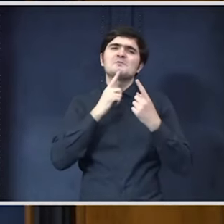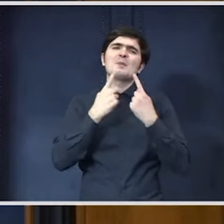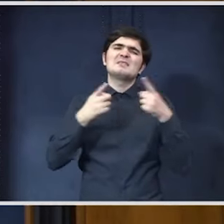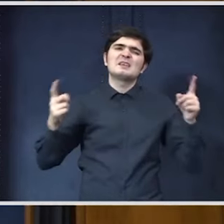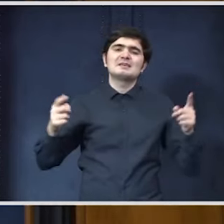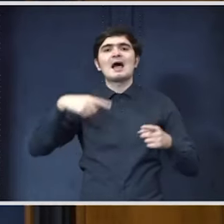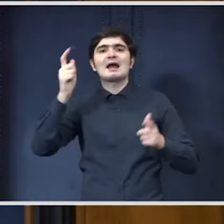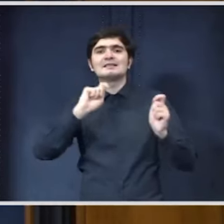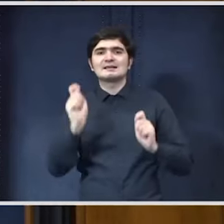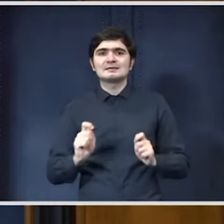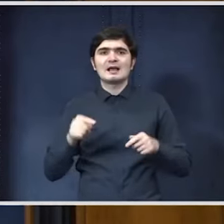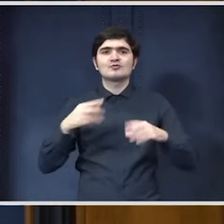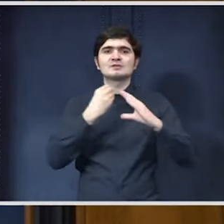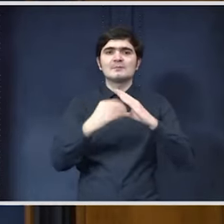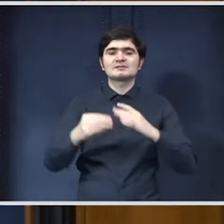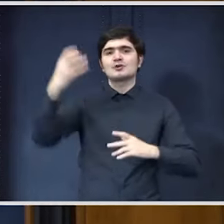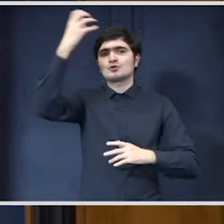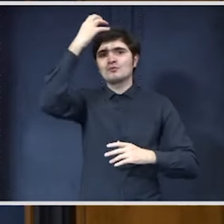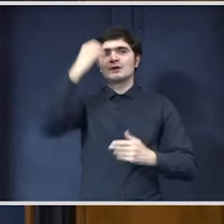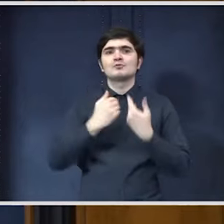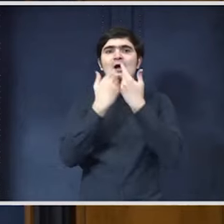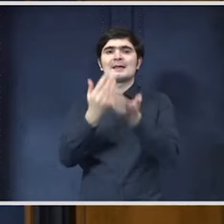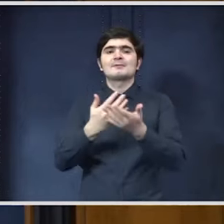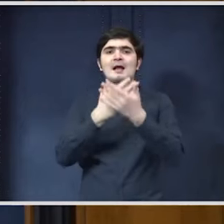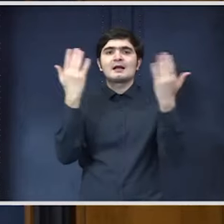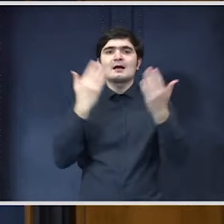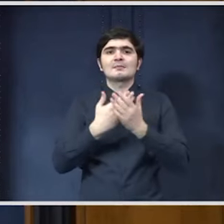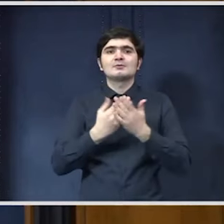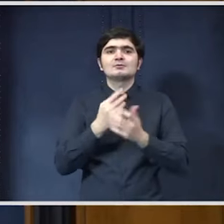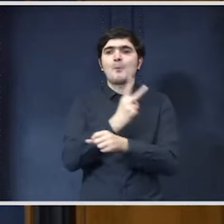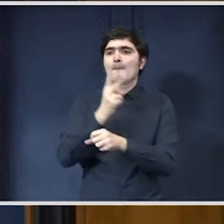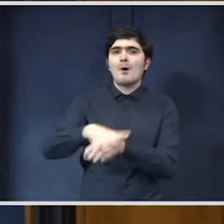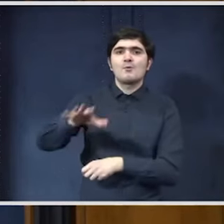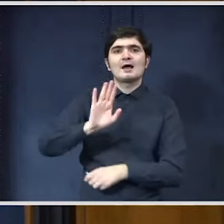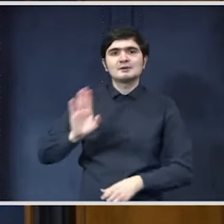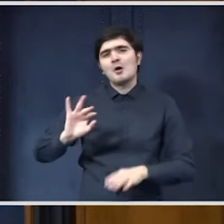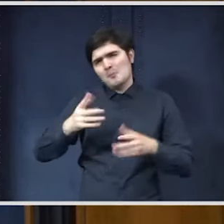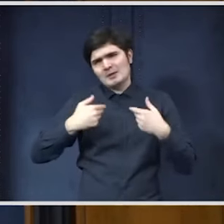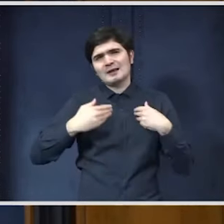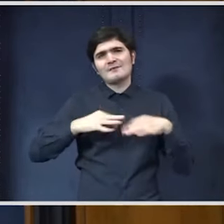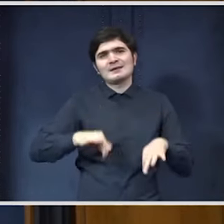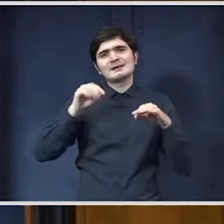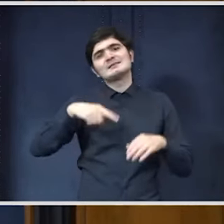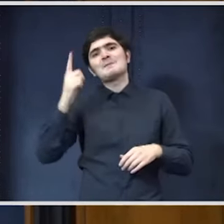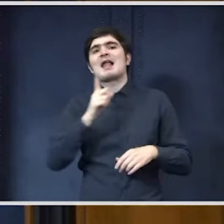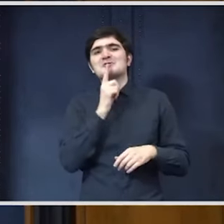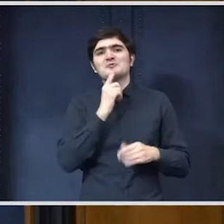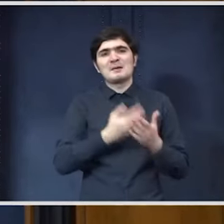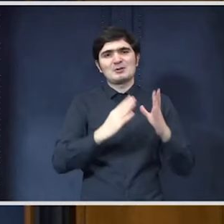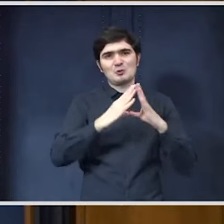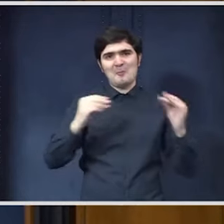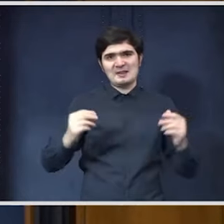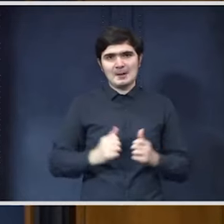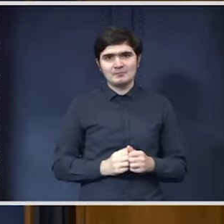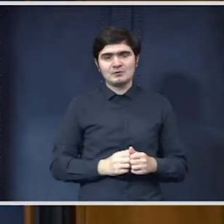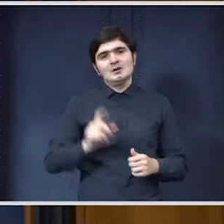Sunt mesaje pe care guvernele acestor țări l-au dat către populația lor și poate găsim unul și pentru România. Ce cred eu